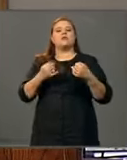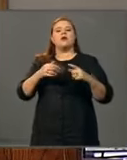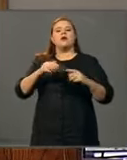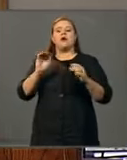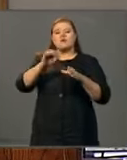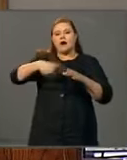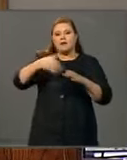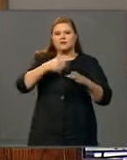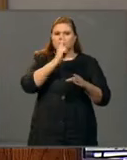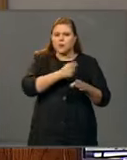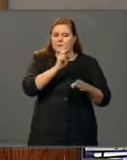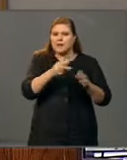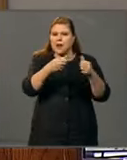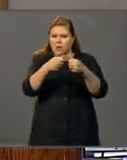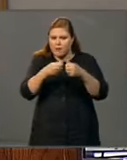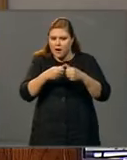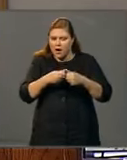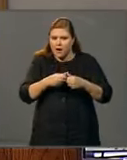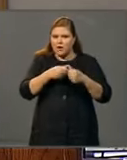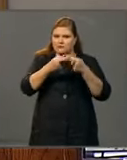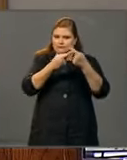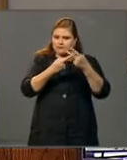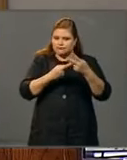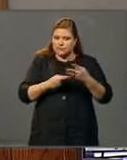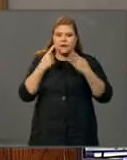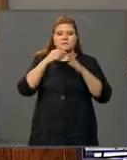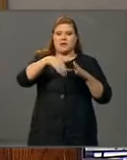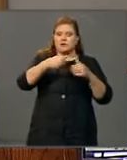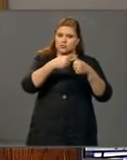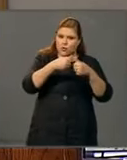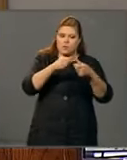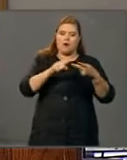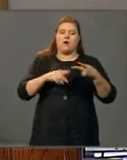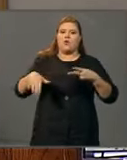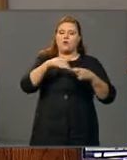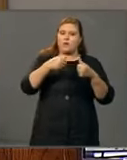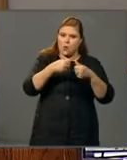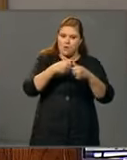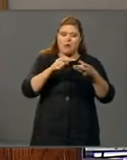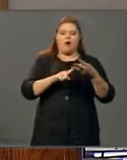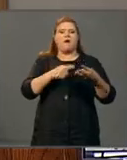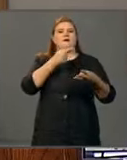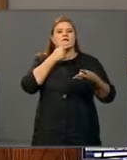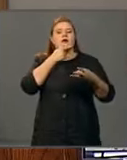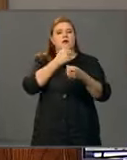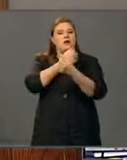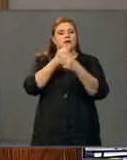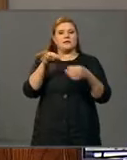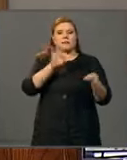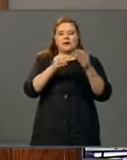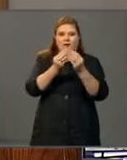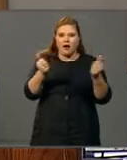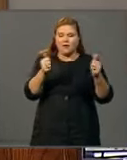kymmeniä lupia toimintaan liittyen sisältään muun muassa kaivosluvan, ympäristöluvan, vaarallisten kemikaalien ja räjähnysaineiden